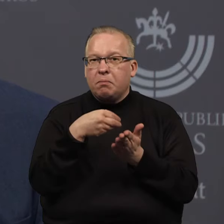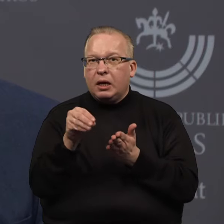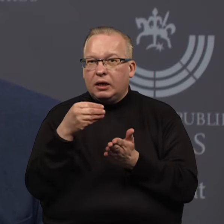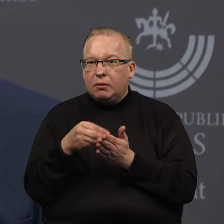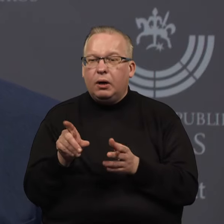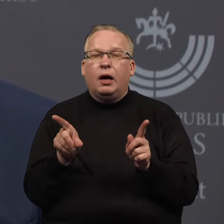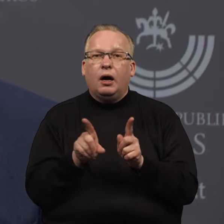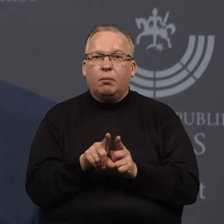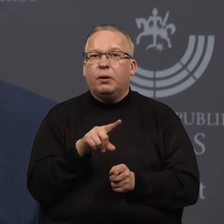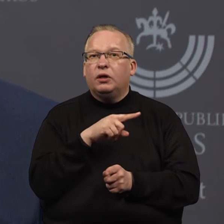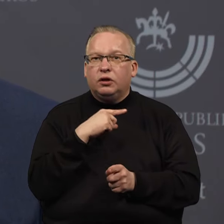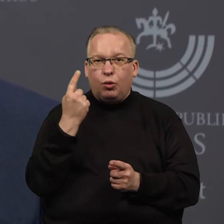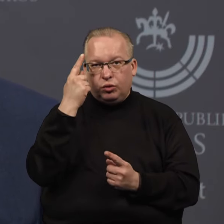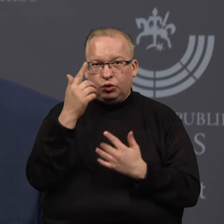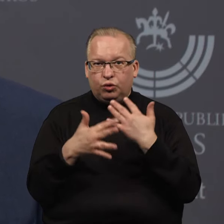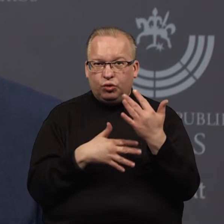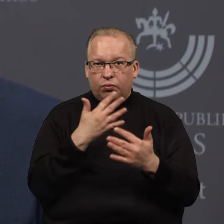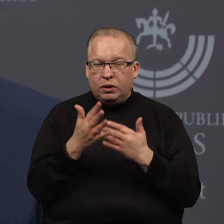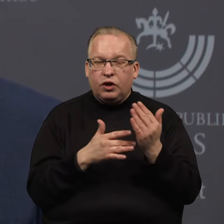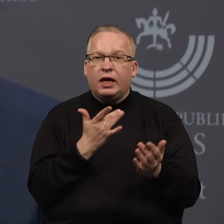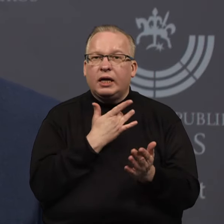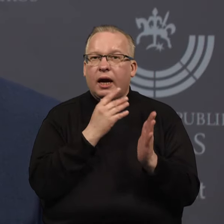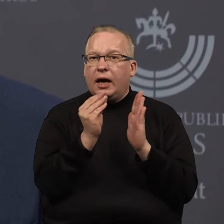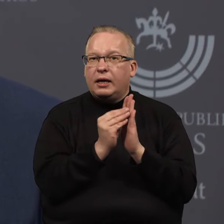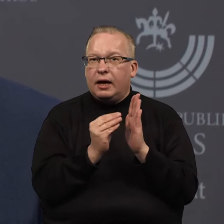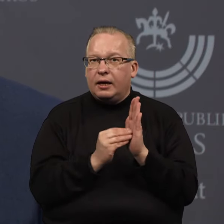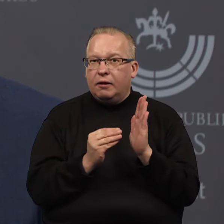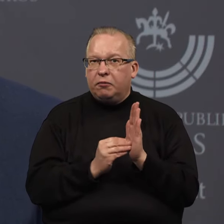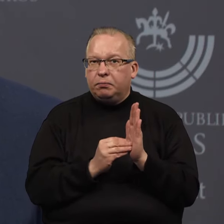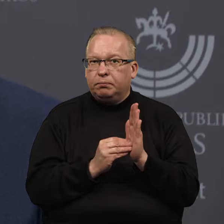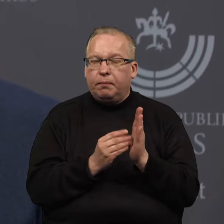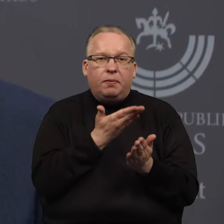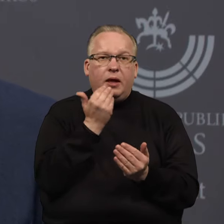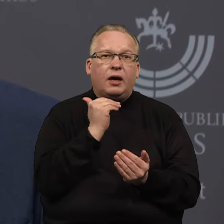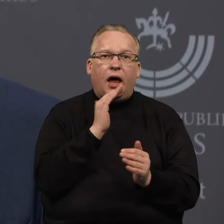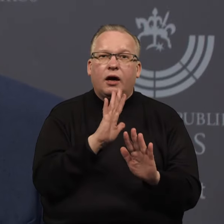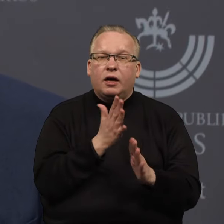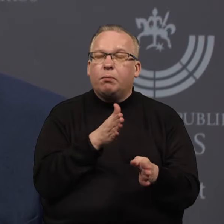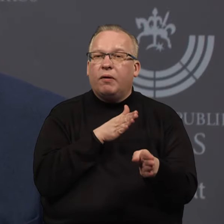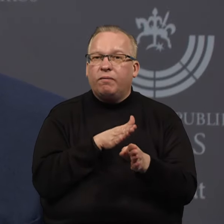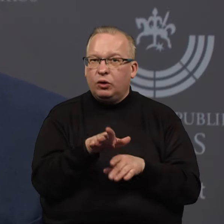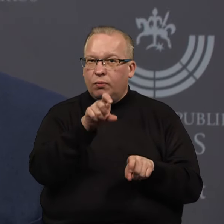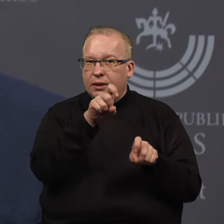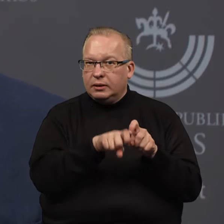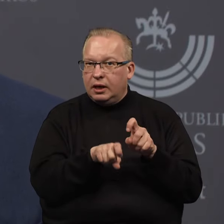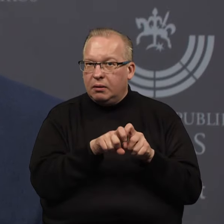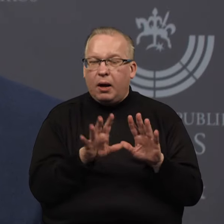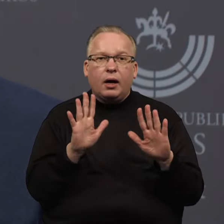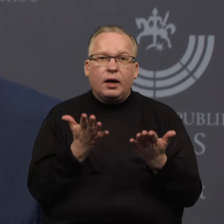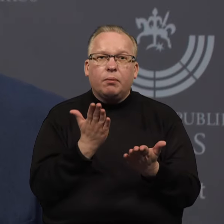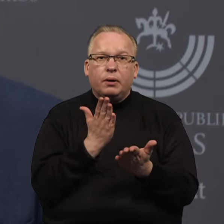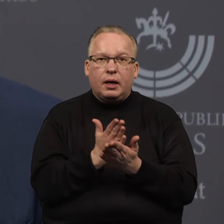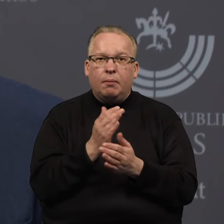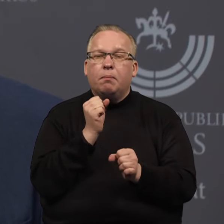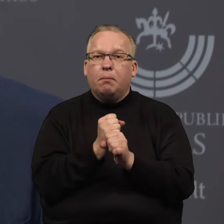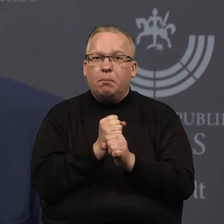įsineštų labai daug sumaišties bendrai reglamentavimą, nes nėra aiškuniai, kai būtų vykdoma kontrolė, tai ką tai reiškia pagaminti